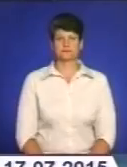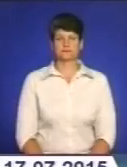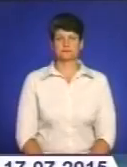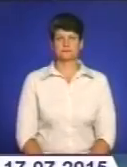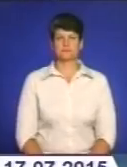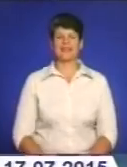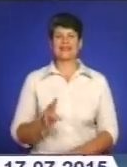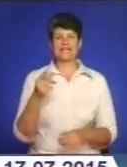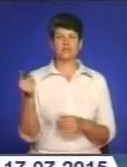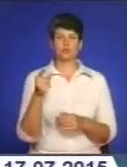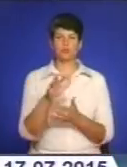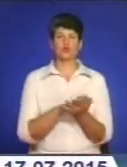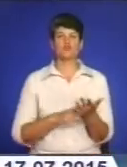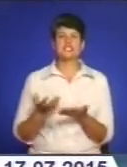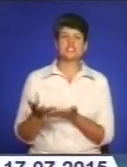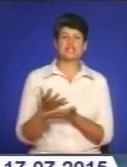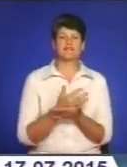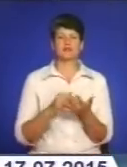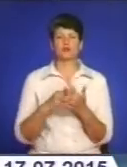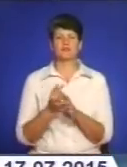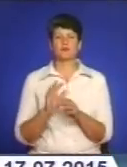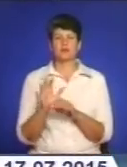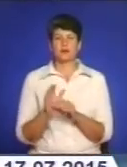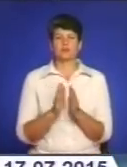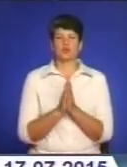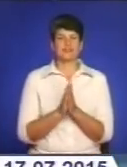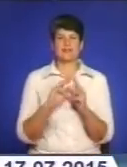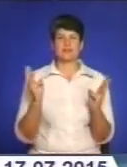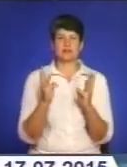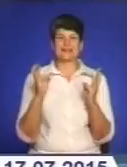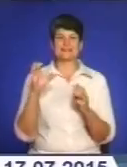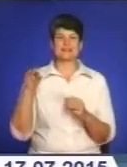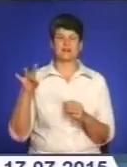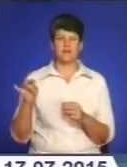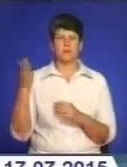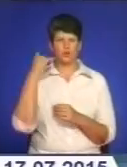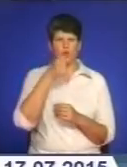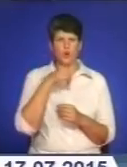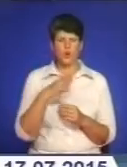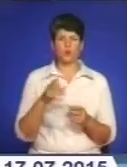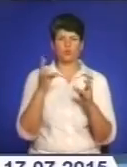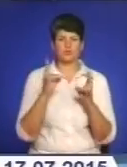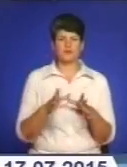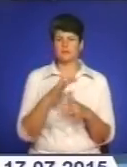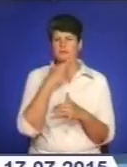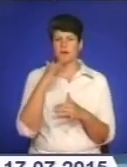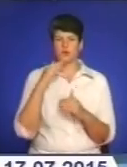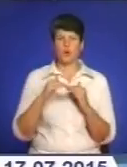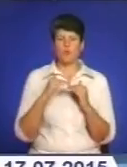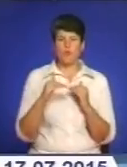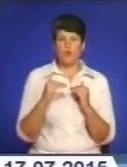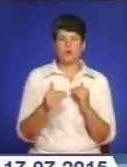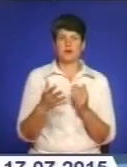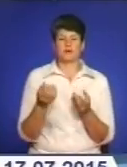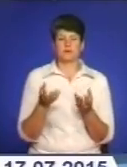На Тернопільщині тривають жнива, тож аграріїв закликають не спалювати стерню. Торік внаслідок спалення стерні постраждали гектари поля. Збитки